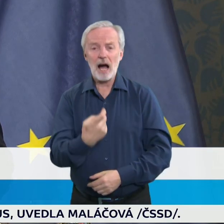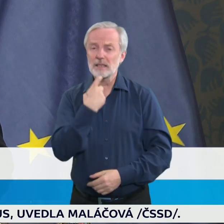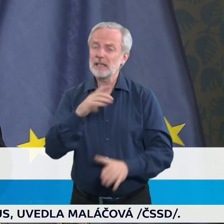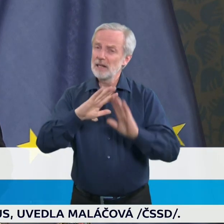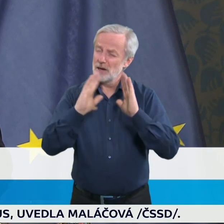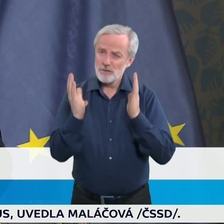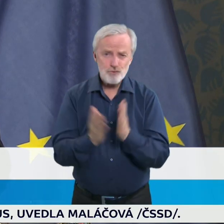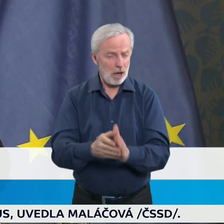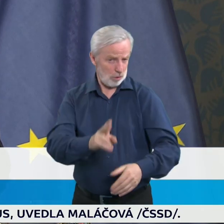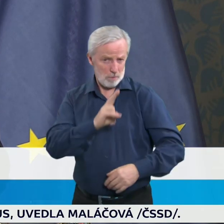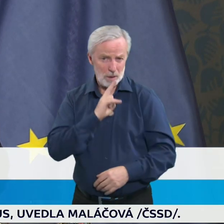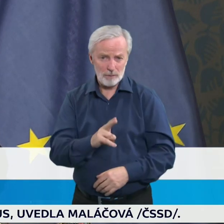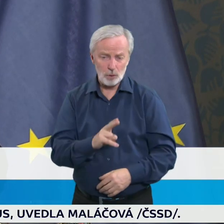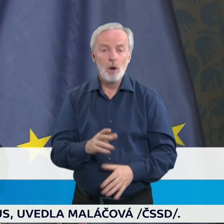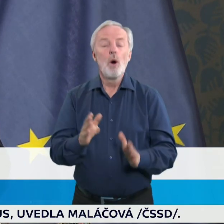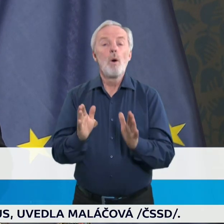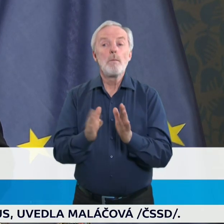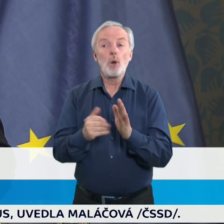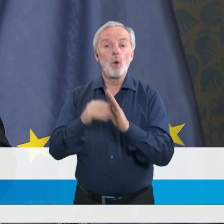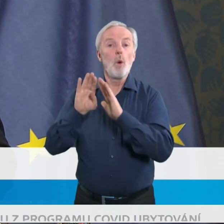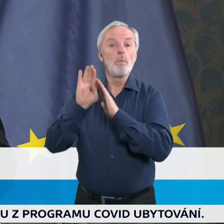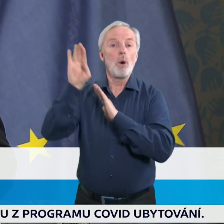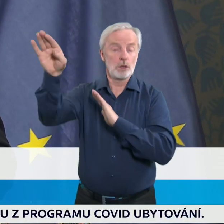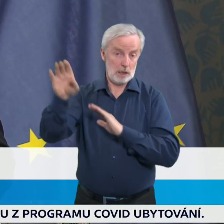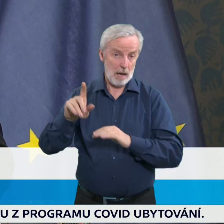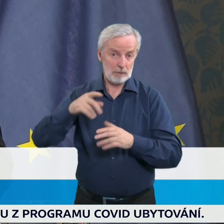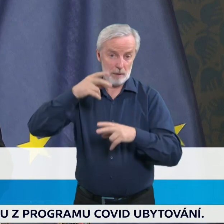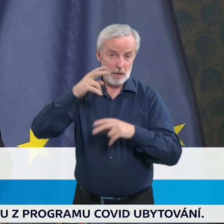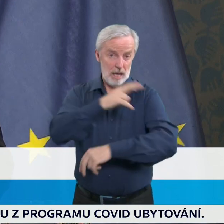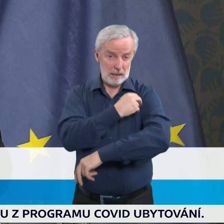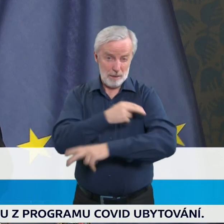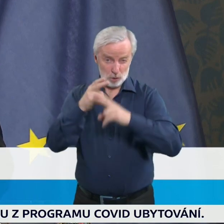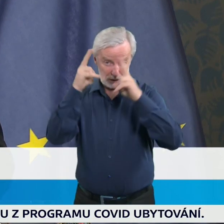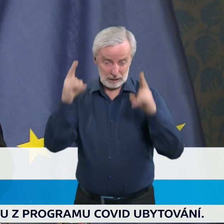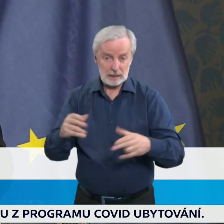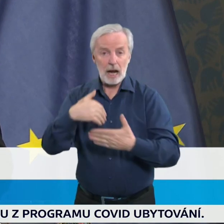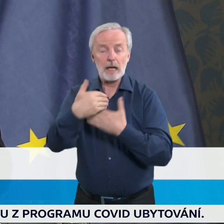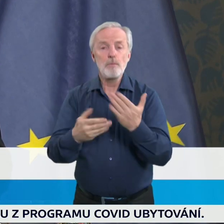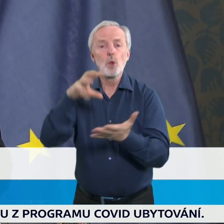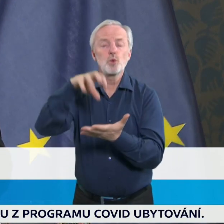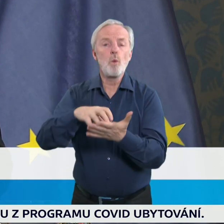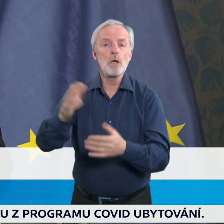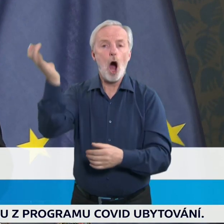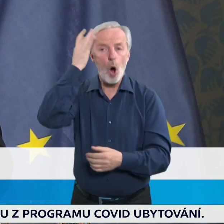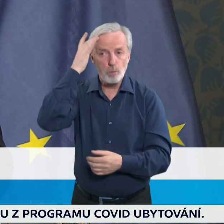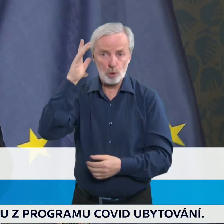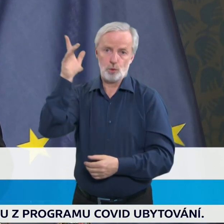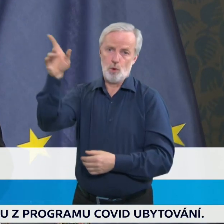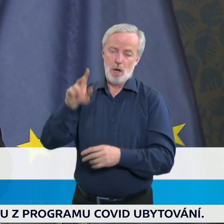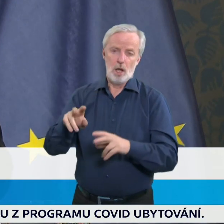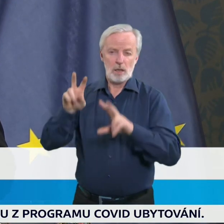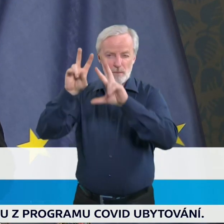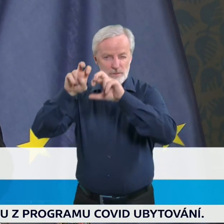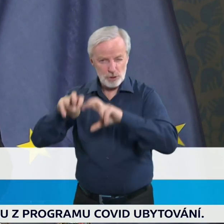tak tento týden vysílám do Chebské nemocnice tým odborníků, kteří vše prošetří na místě a přijmeme adekvátní